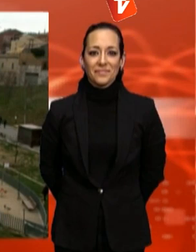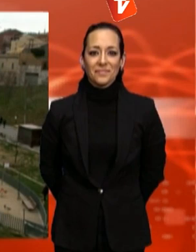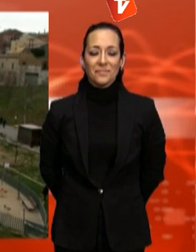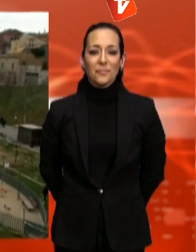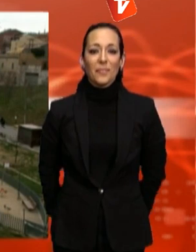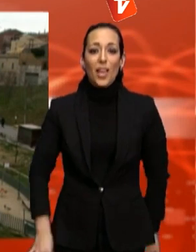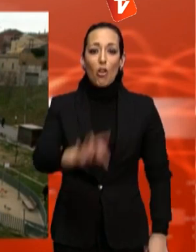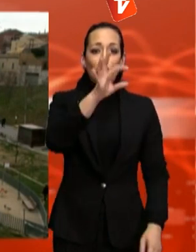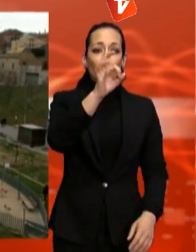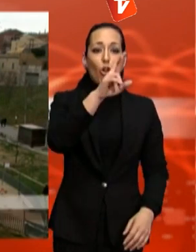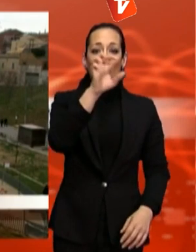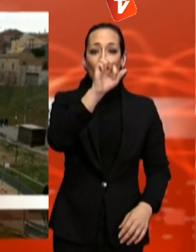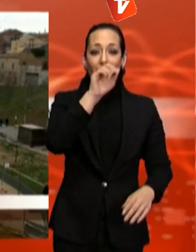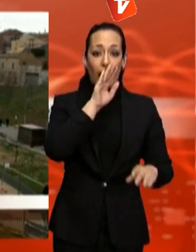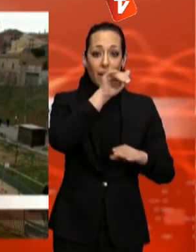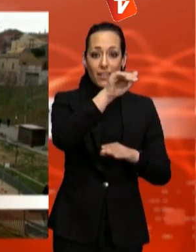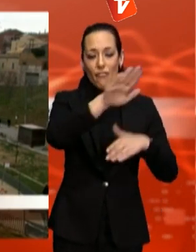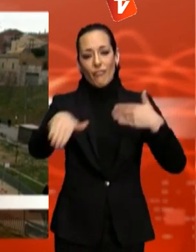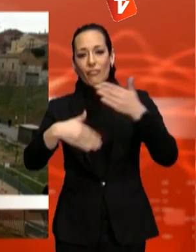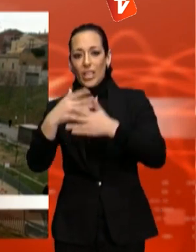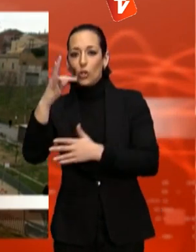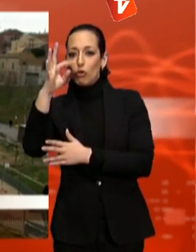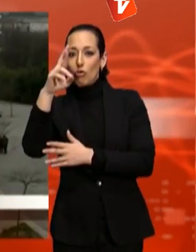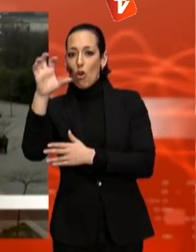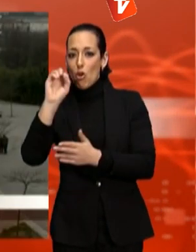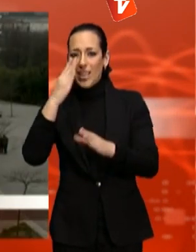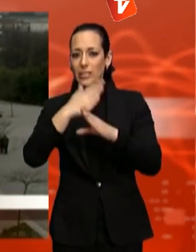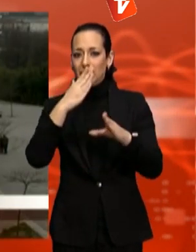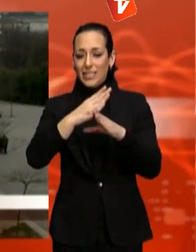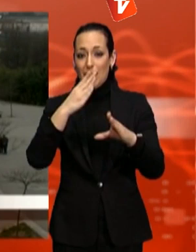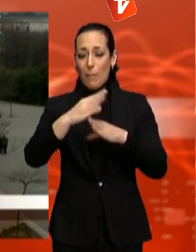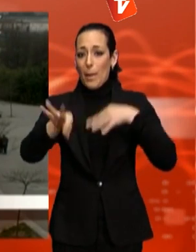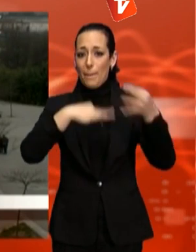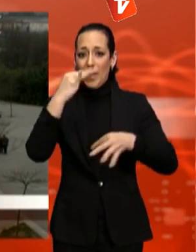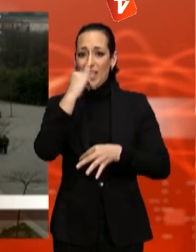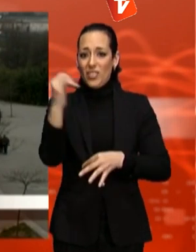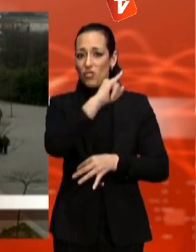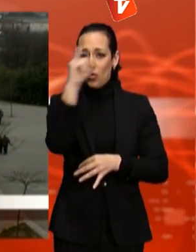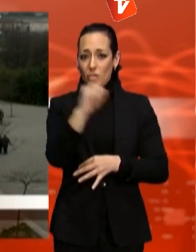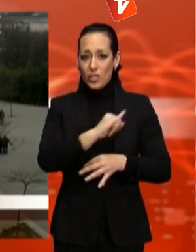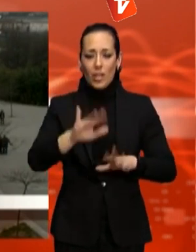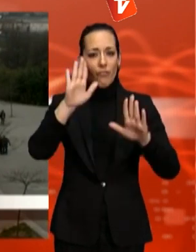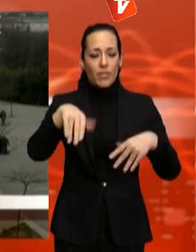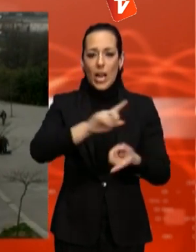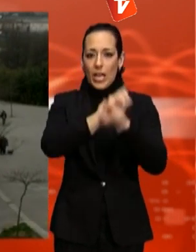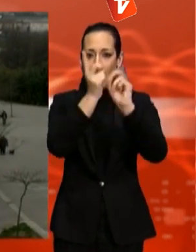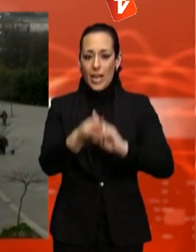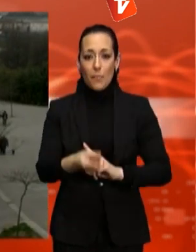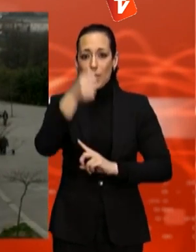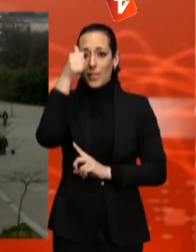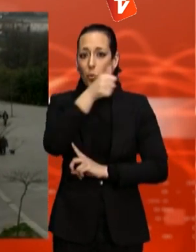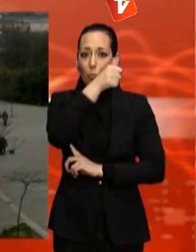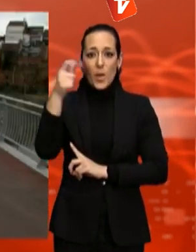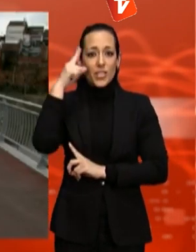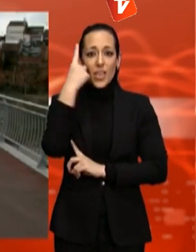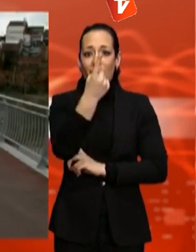De torrent a torrent, del Moner al de la Font d'En Sagrera, el pícnic Jazz es trasllada. El diumenge 17 de març a partir de les